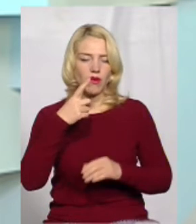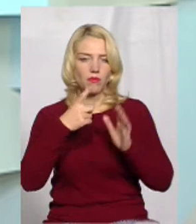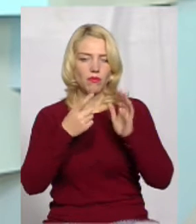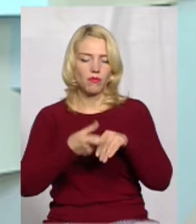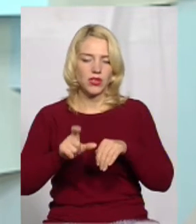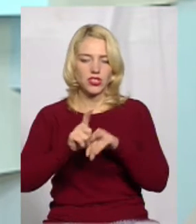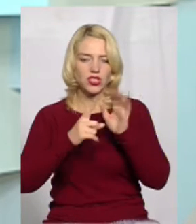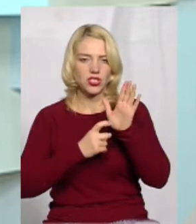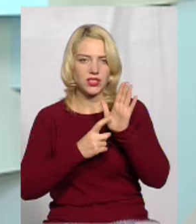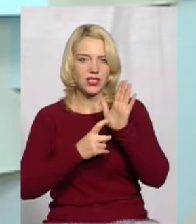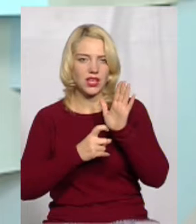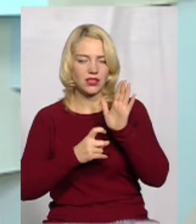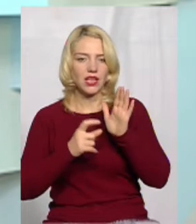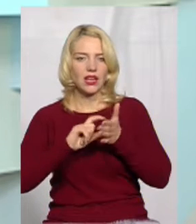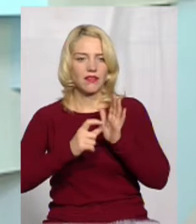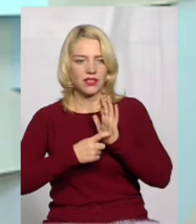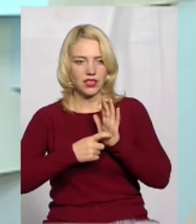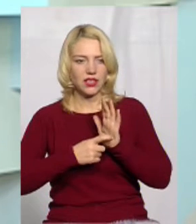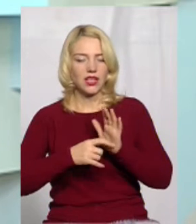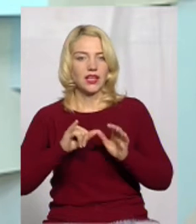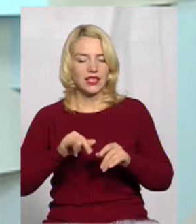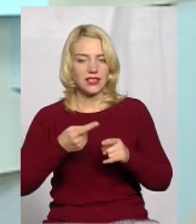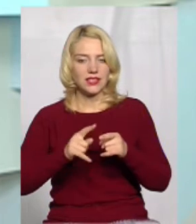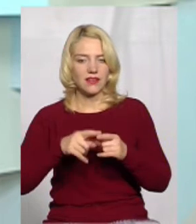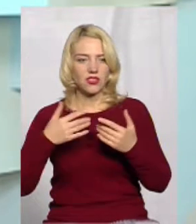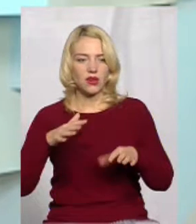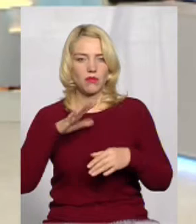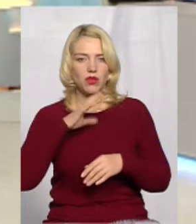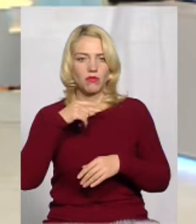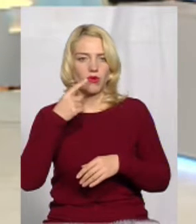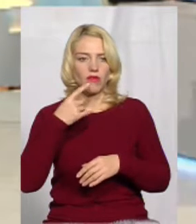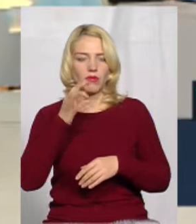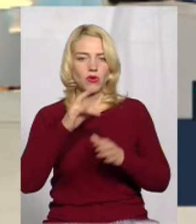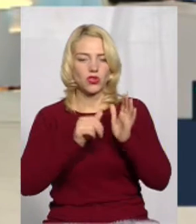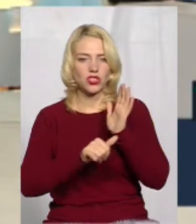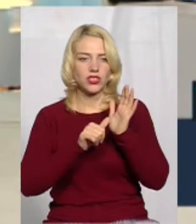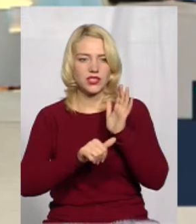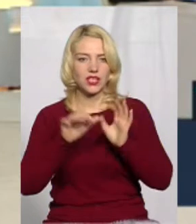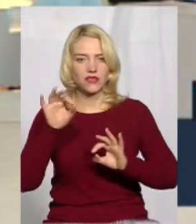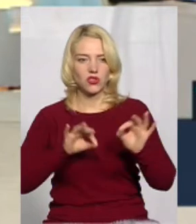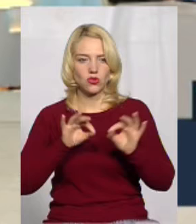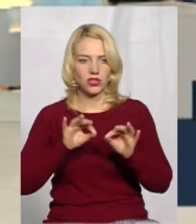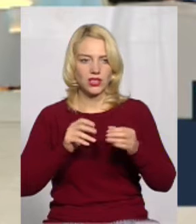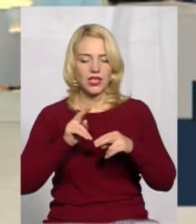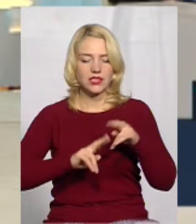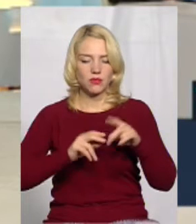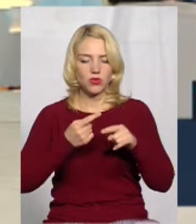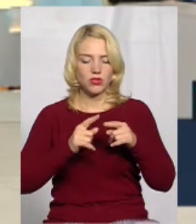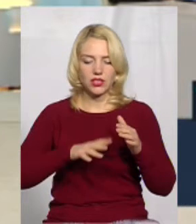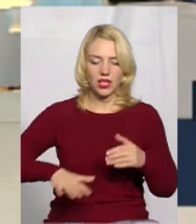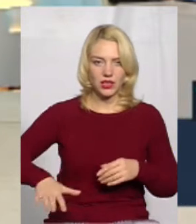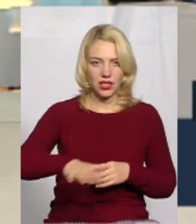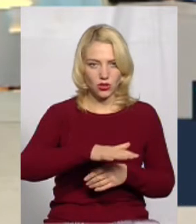600 квартир. І це вже йшла мова про 60% забудови цієї